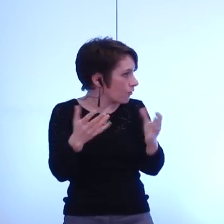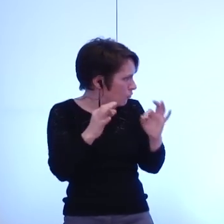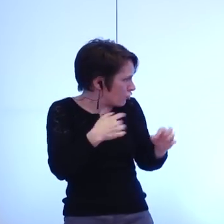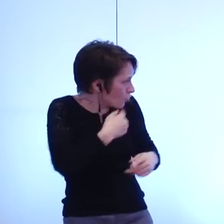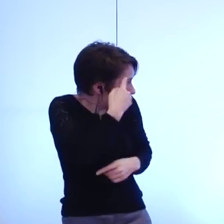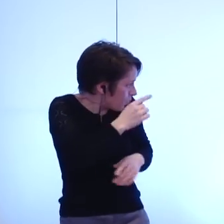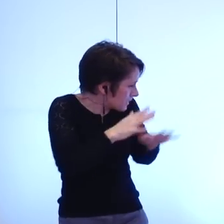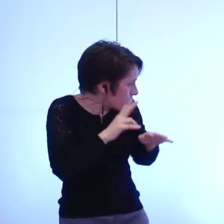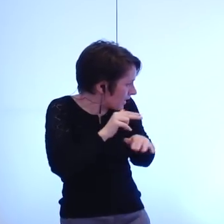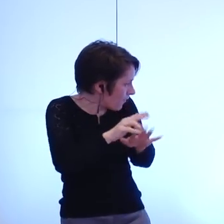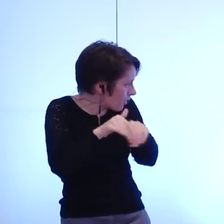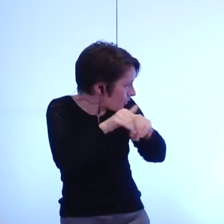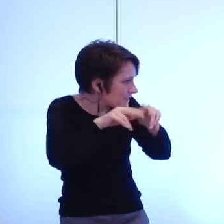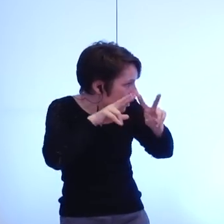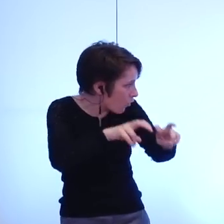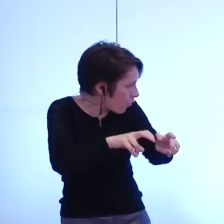cours mais en tous les cas